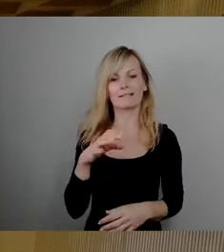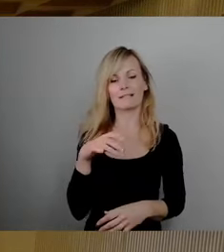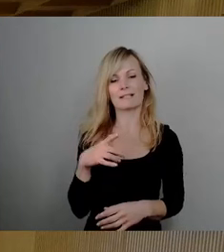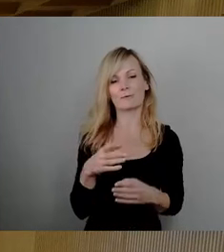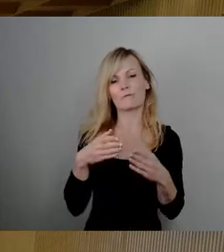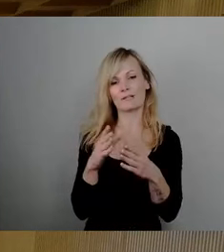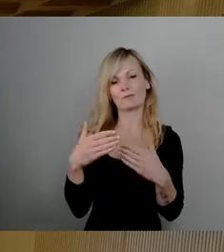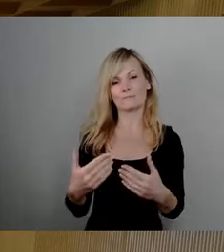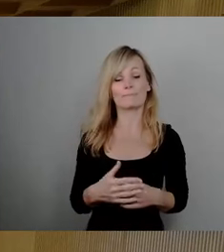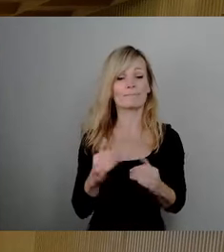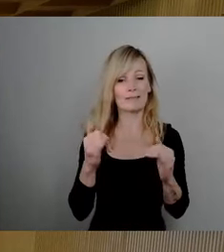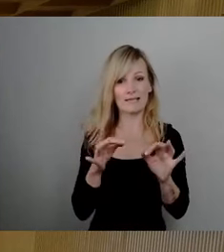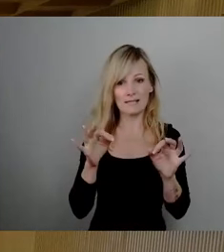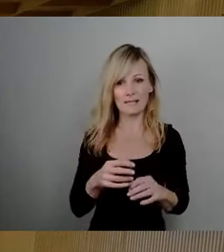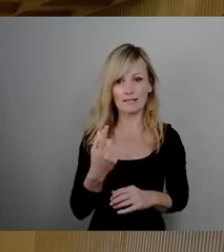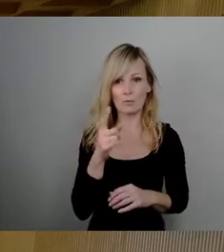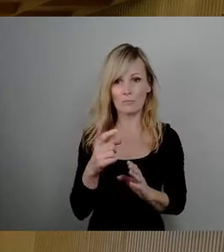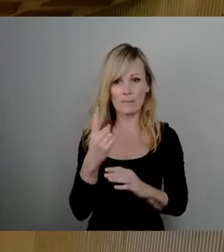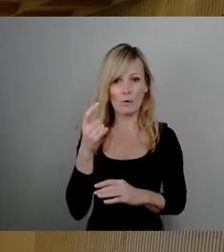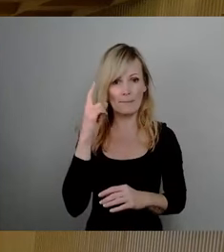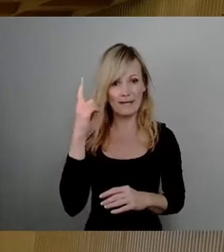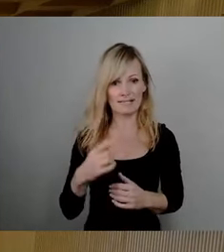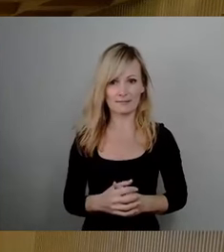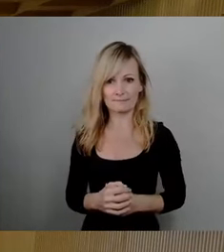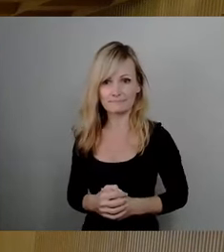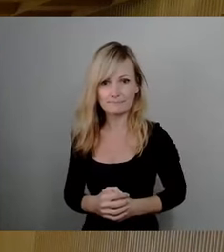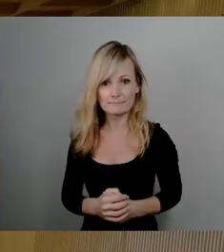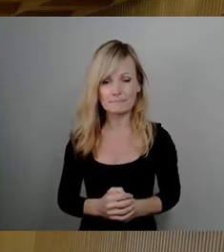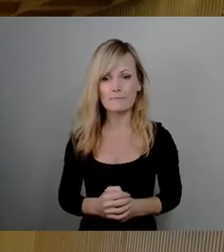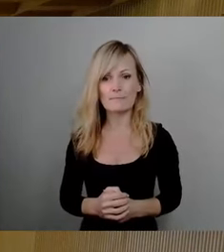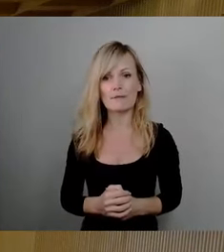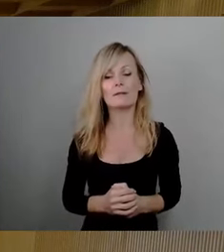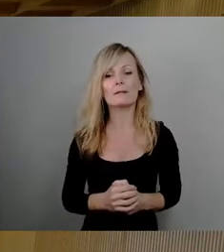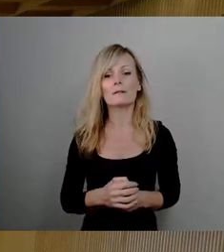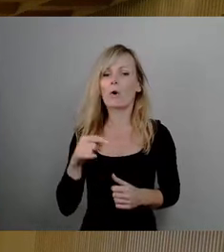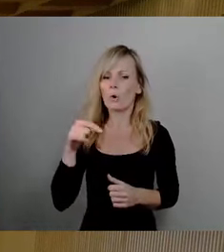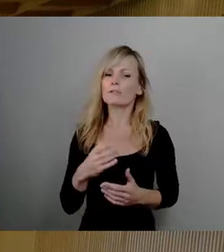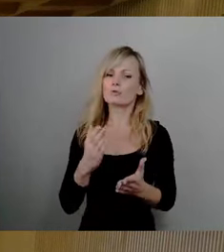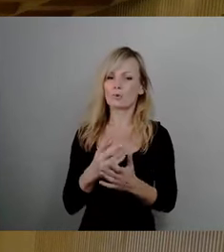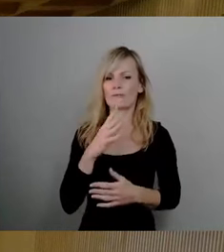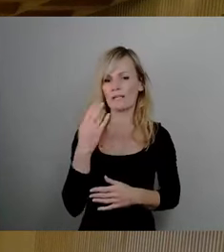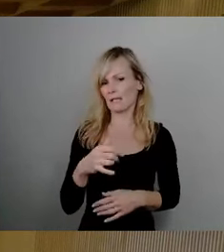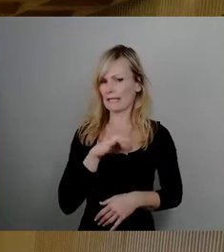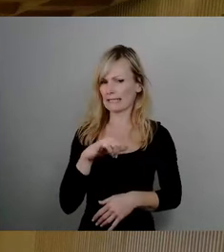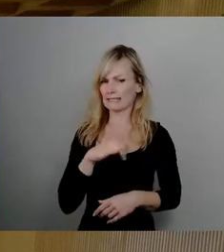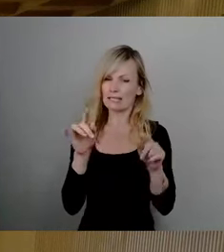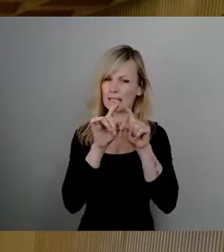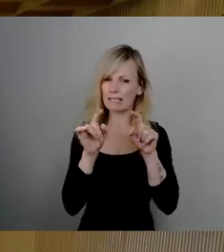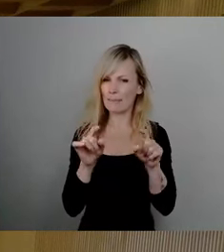sehr geehrter Oberbürgermeister, wir hatten ja schon viele interessante Themen heute, aber ich glaube, das